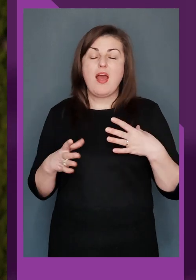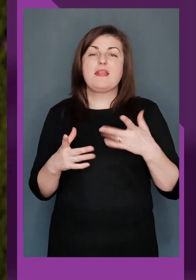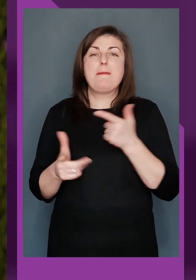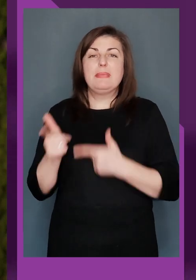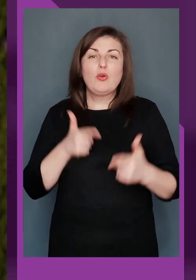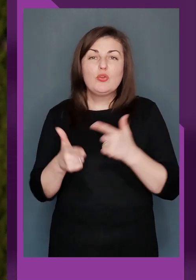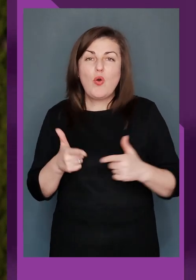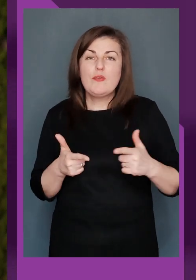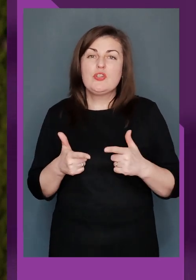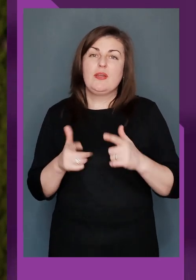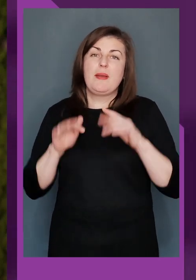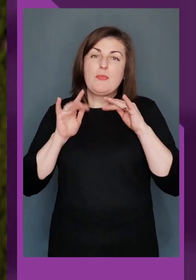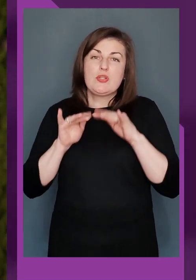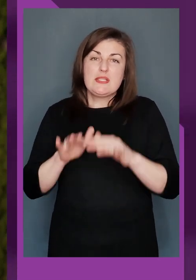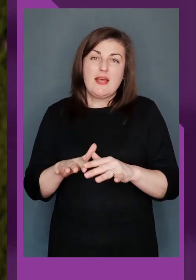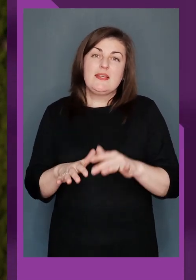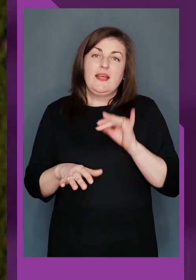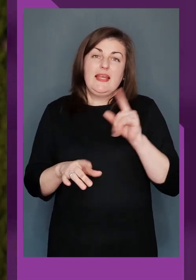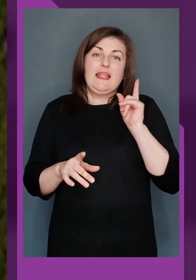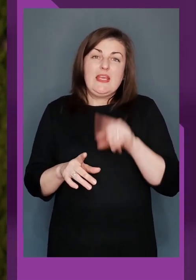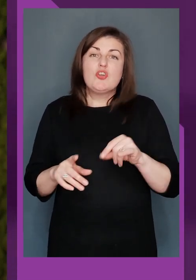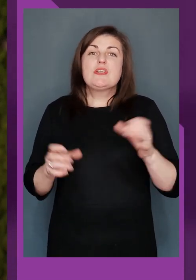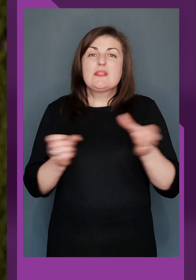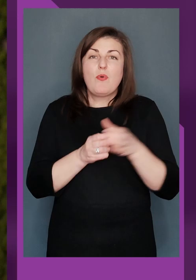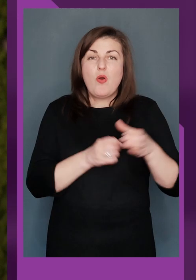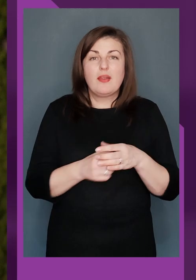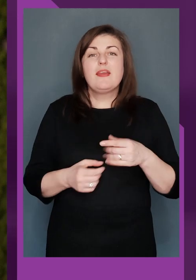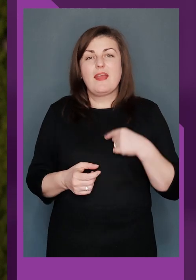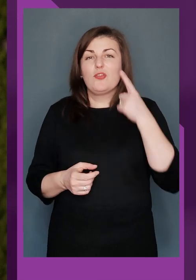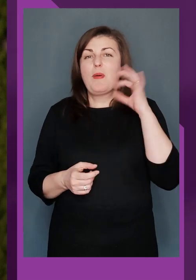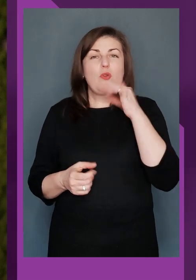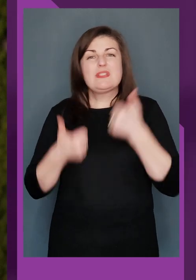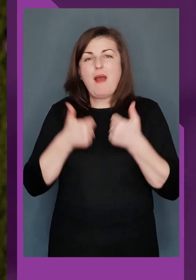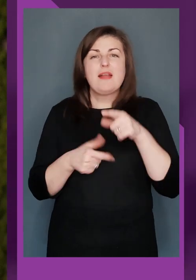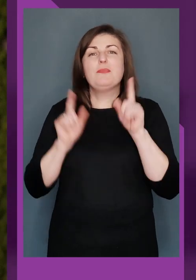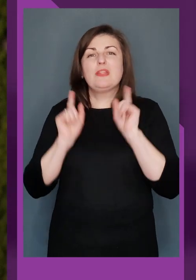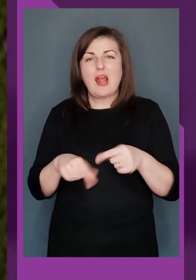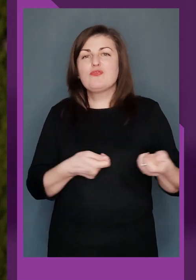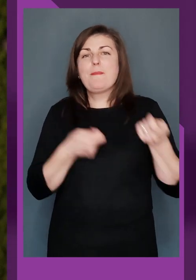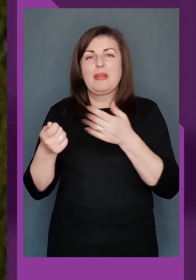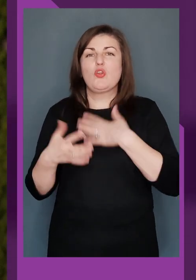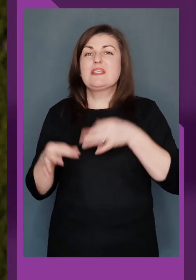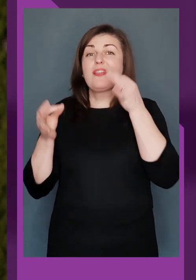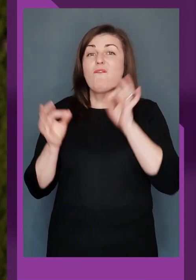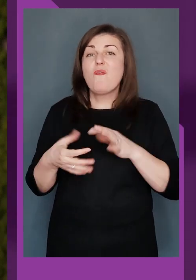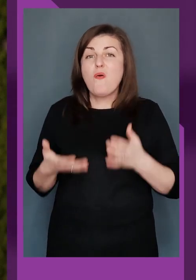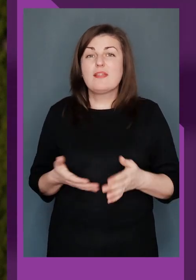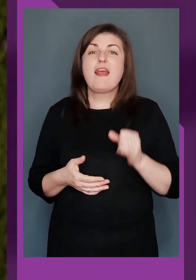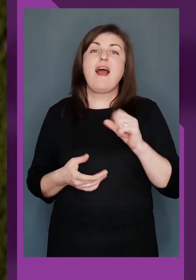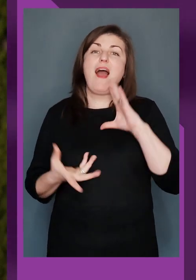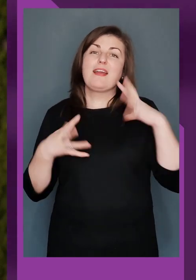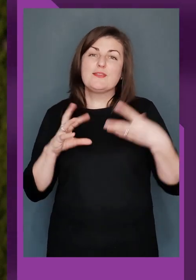тренування, підготовчий процес і ті ж збори, я вже мовчу про змагання, тобі також приносять